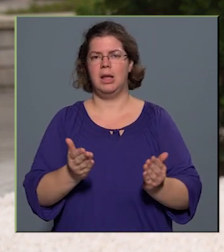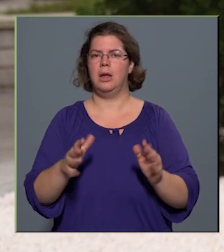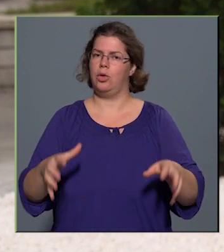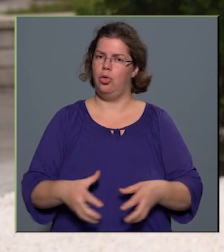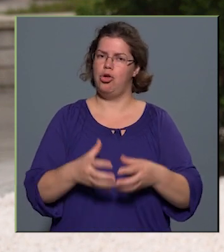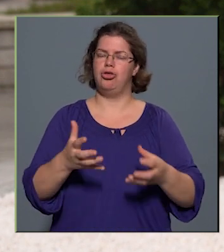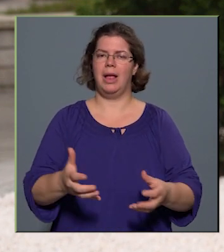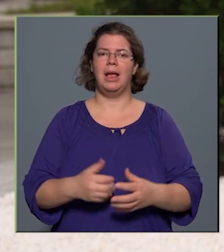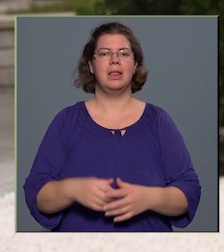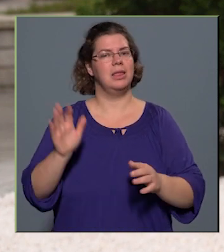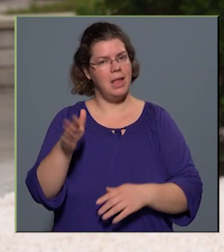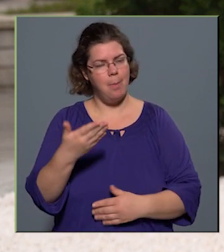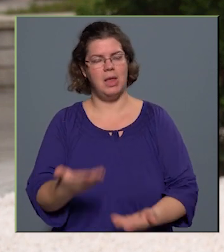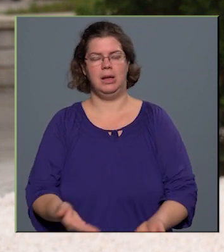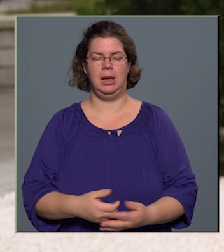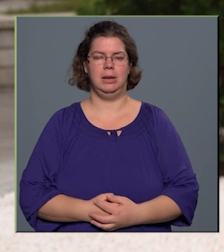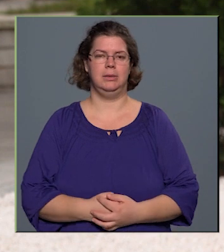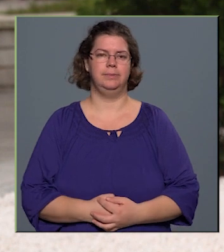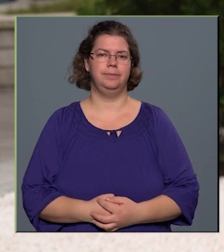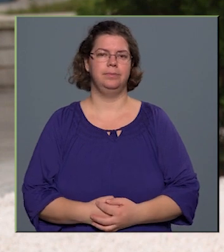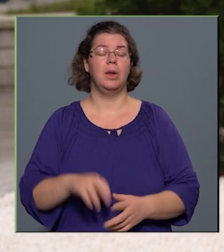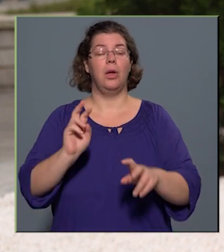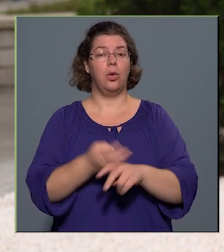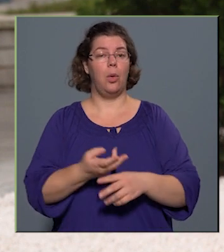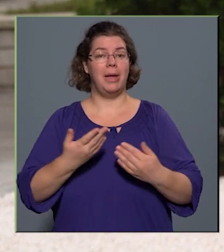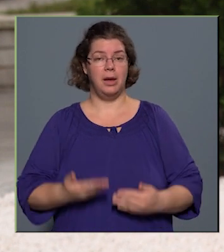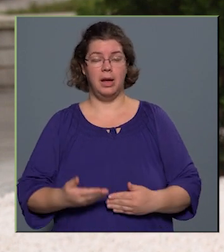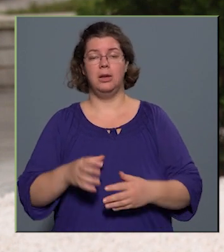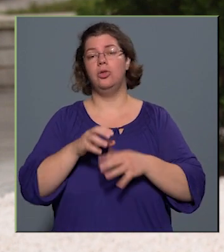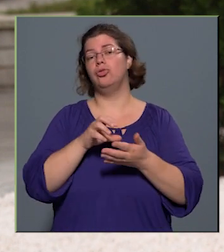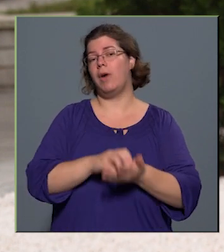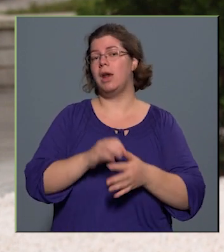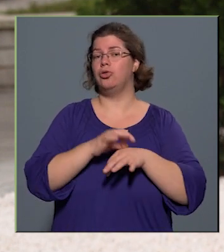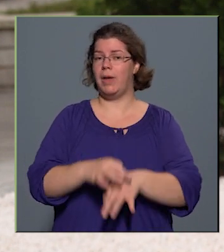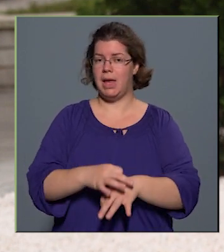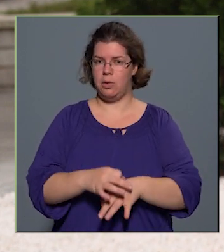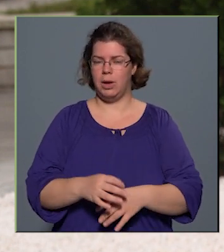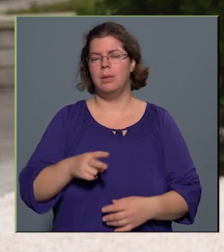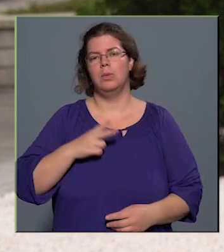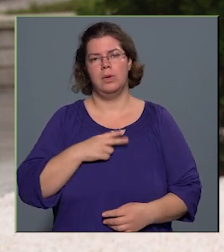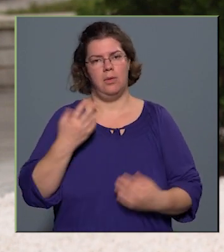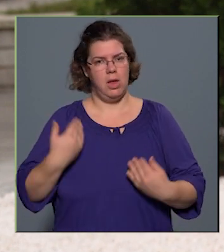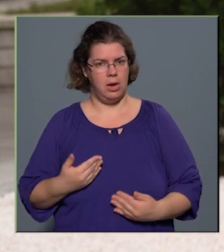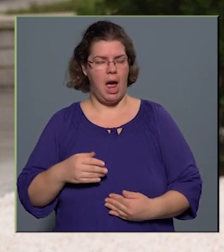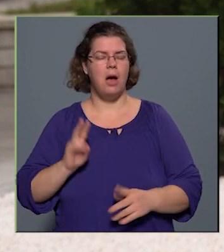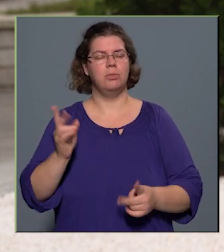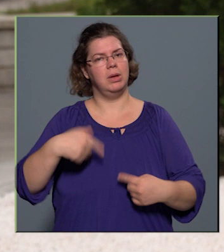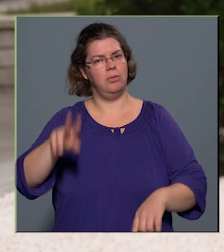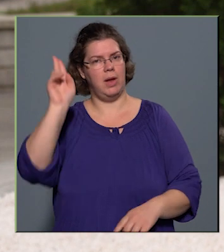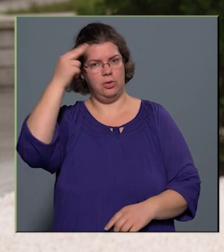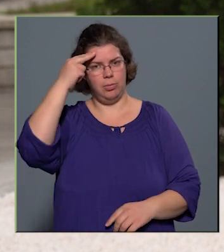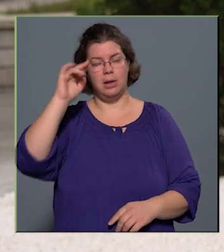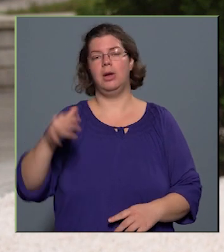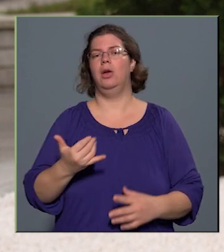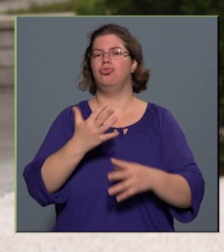közösségként, nemzetként. Kőbányaiként és városvezetőként büszke vagyok rá, hogy mi felismertük és